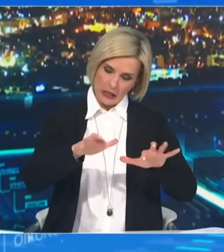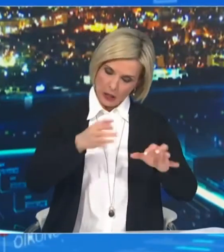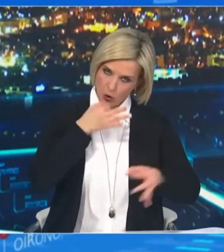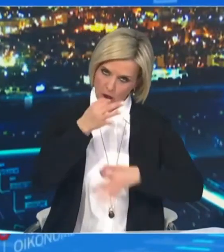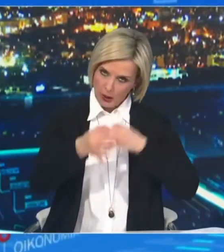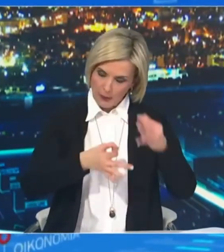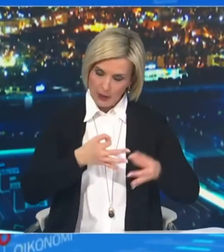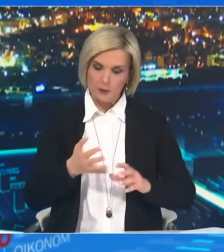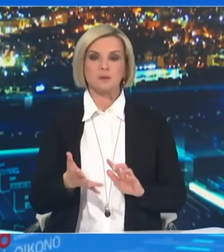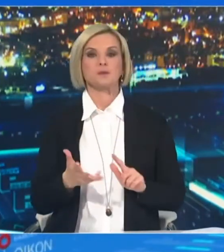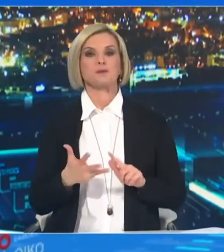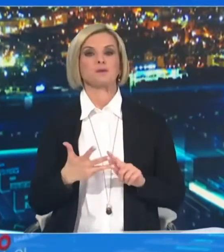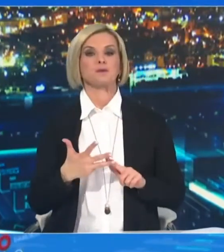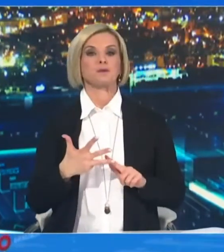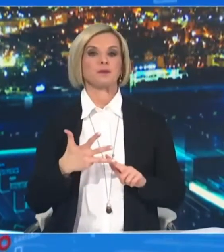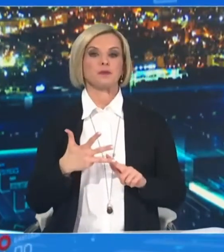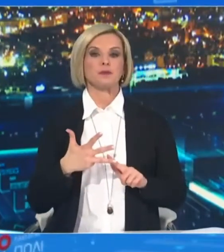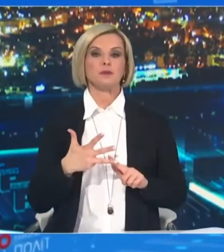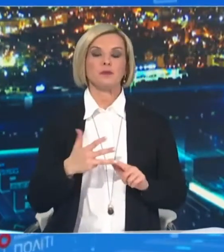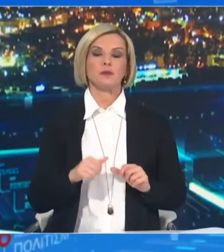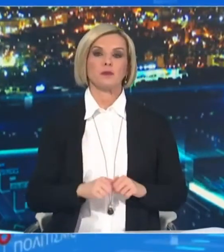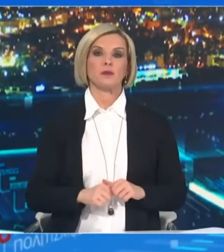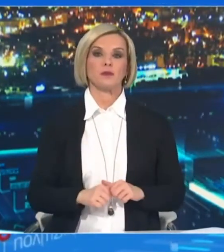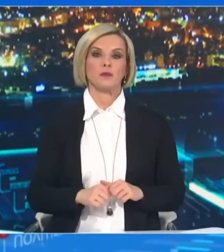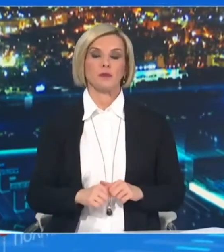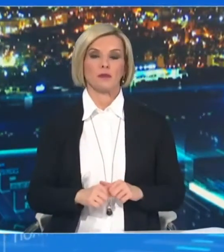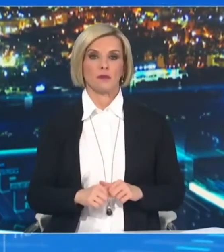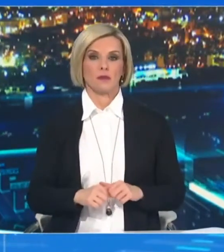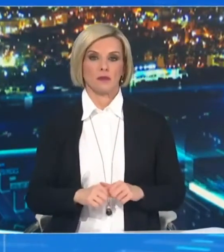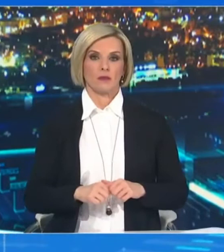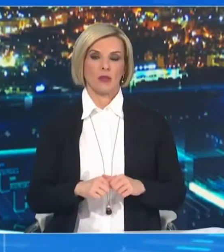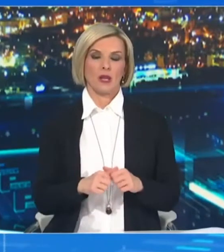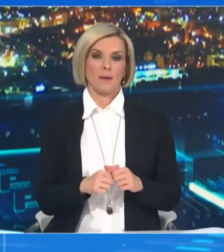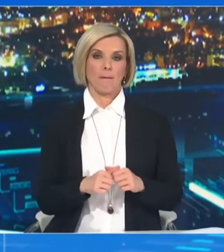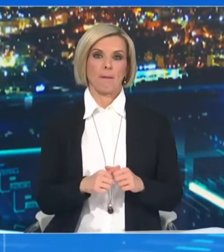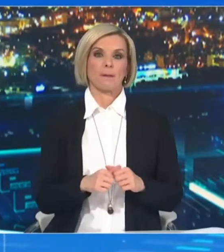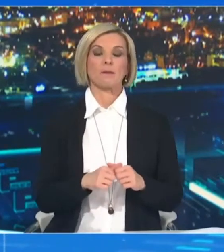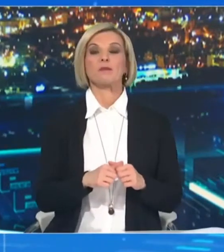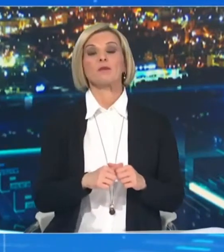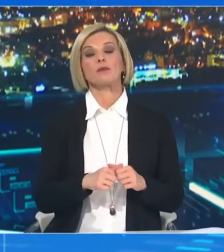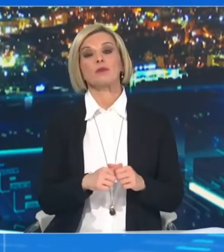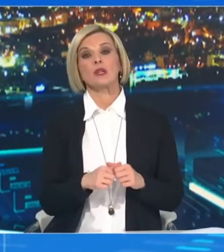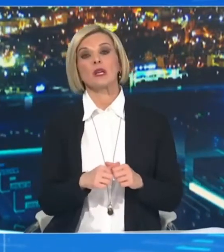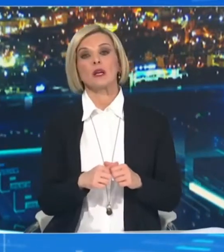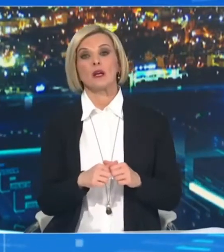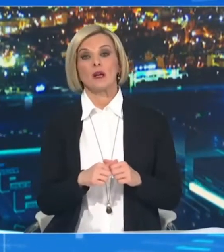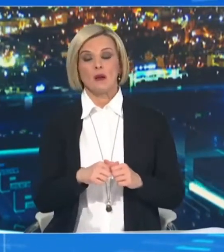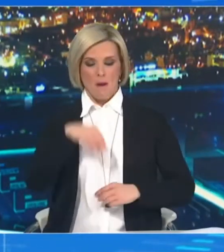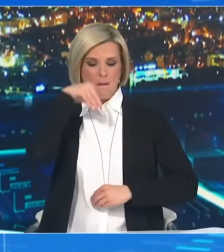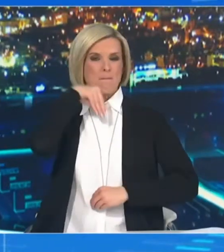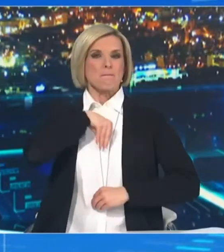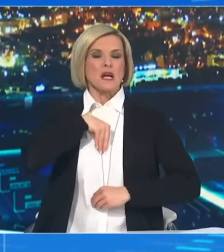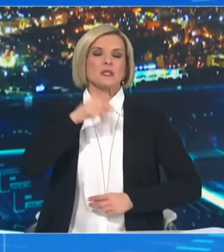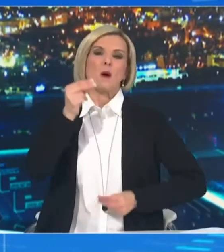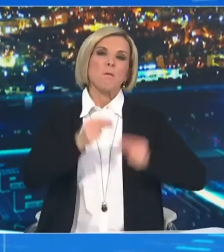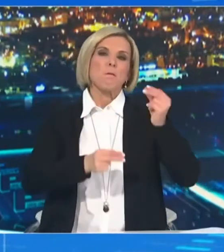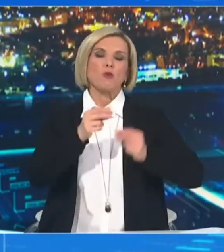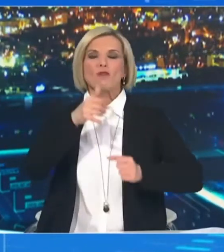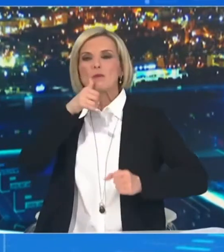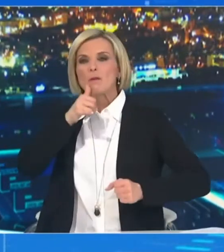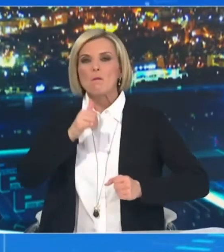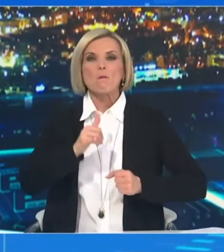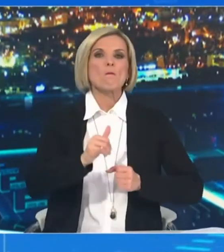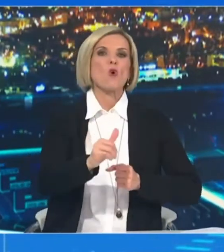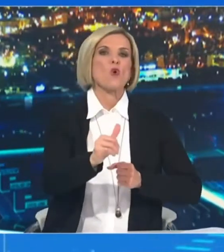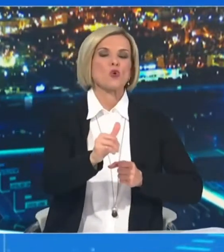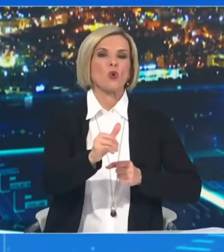προανέφερα η ποιότερη από την νοσοκαταστολή που αναφέραμε